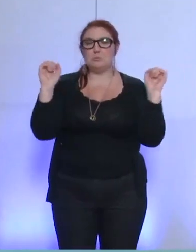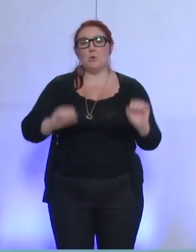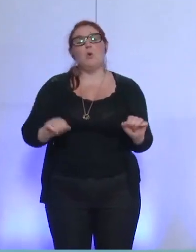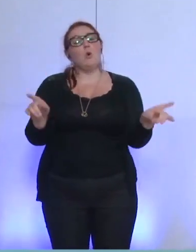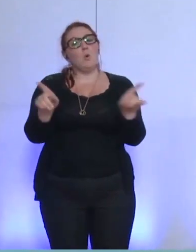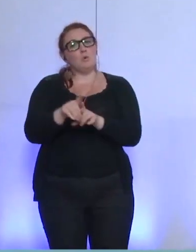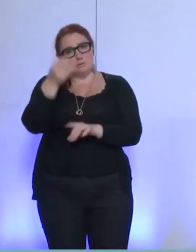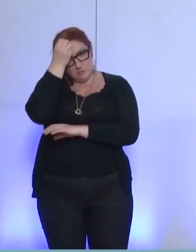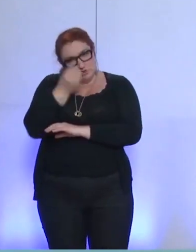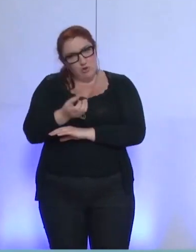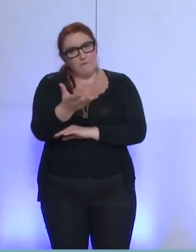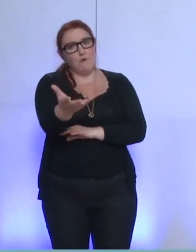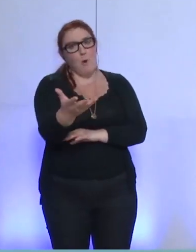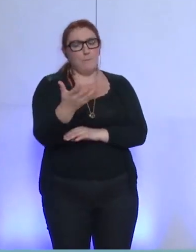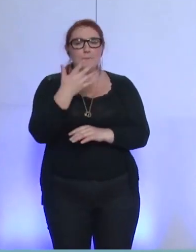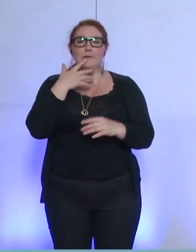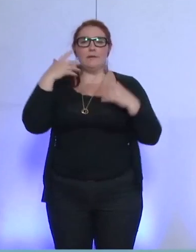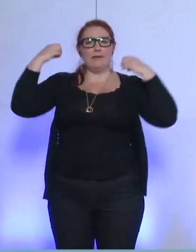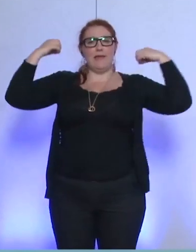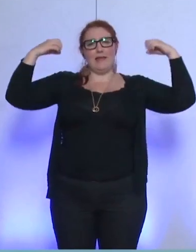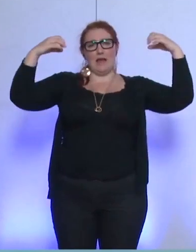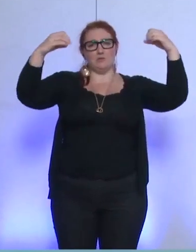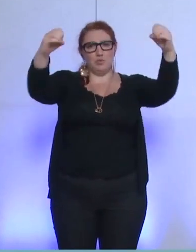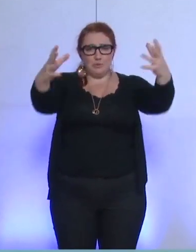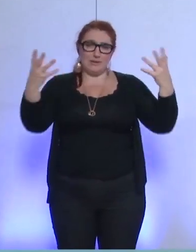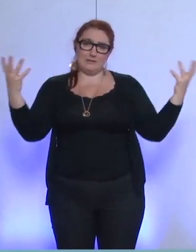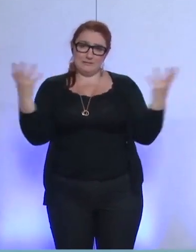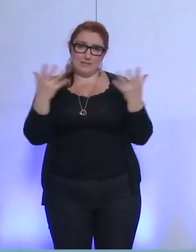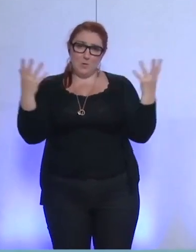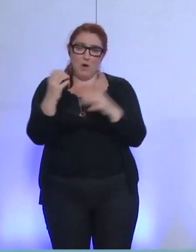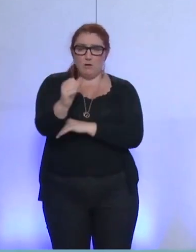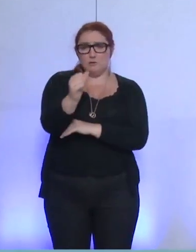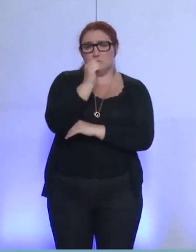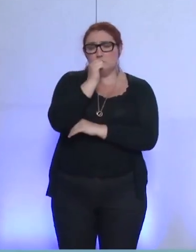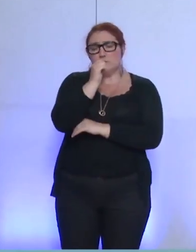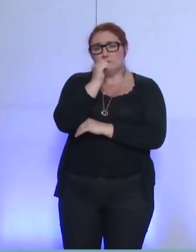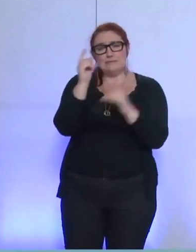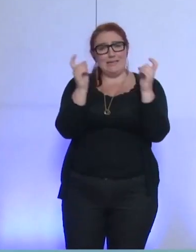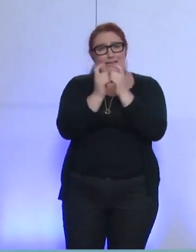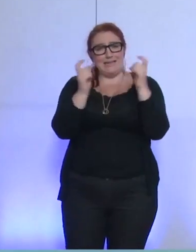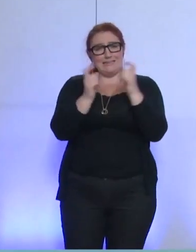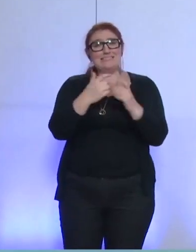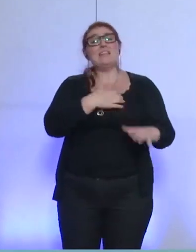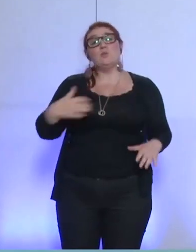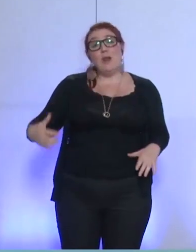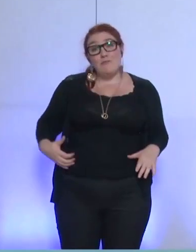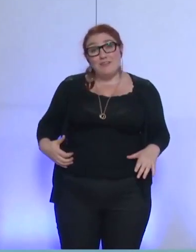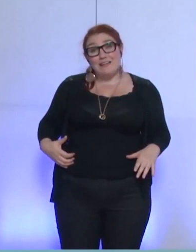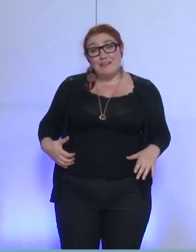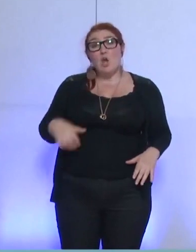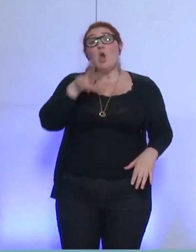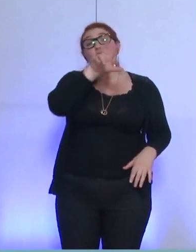'éclairage public, c'est 36 % de la consommation d'électricité, donc, du patrimoine communal. Et